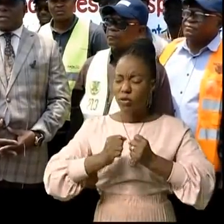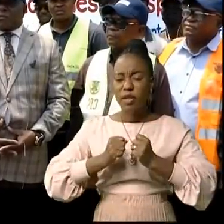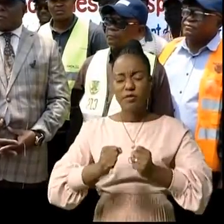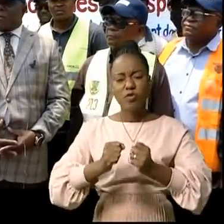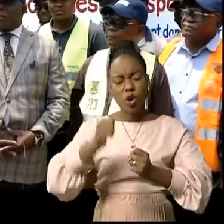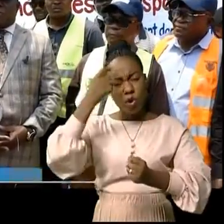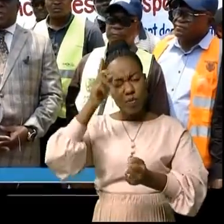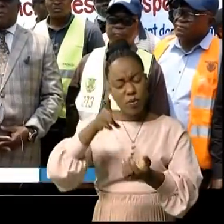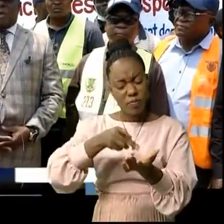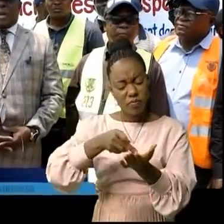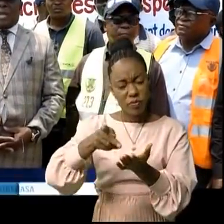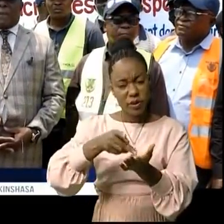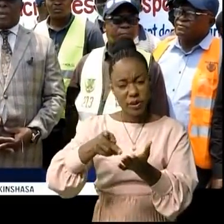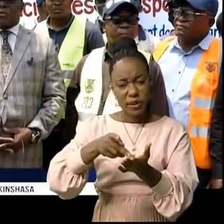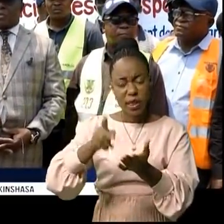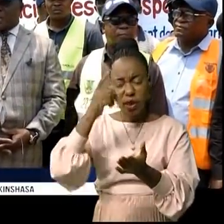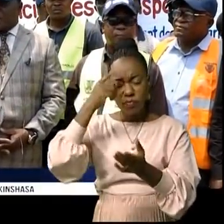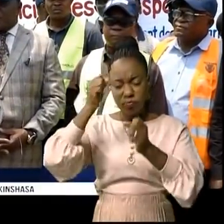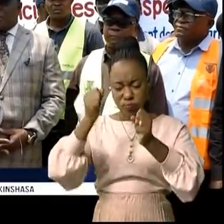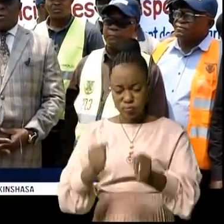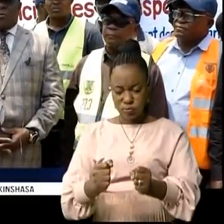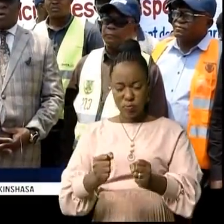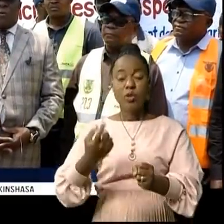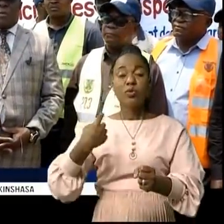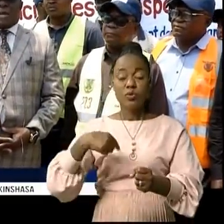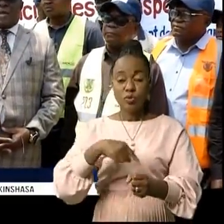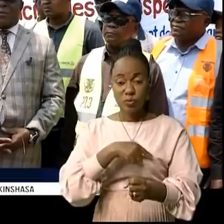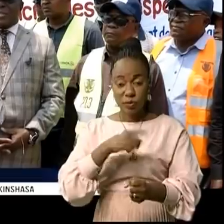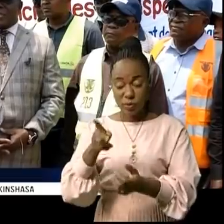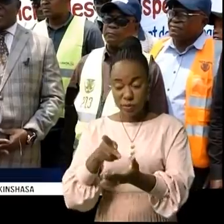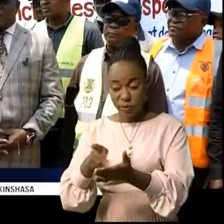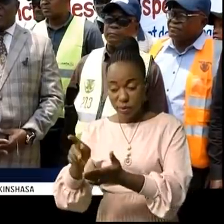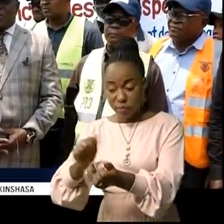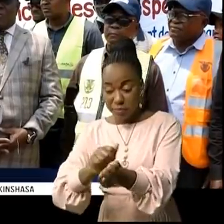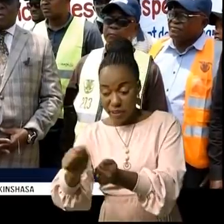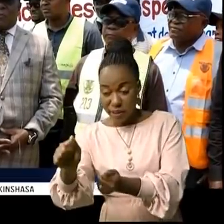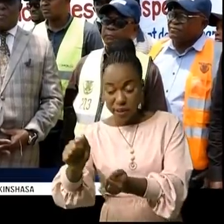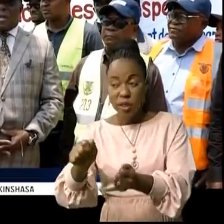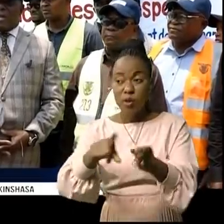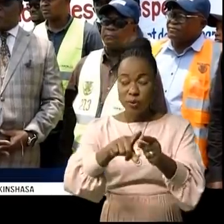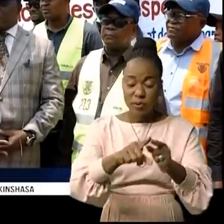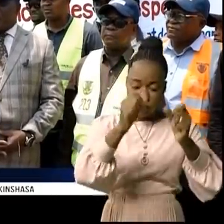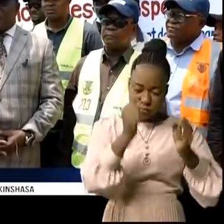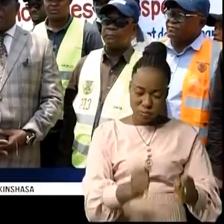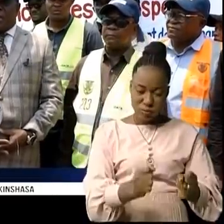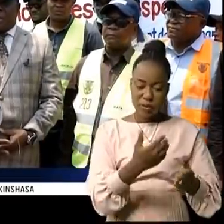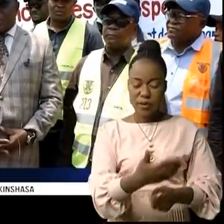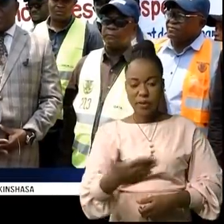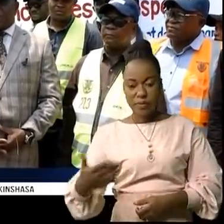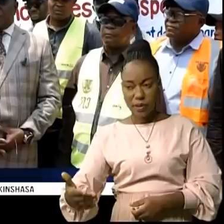taxe de stationnement. Nous avons les parkings payants des chaussées, nous avons les parkings de passagers, nous avons les parkings de biens.